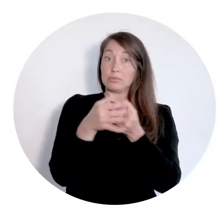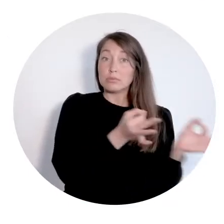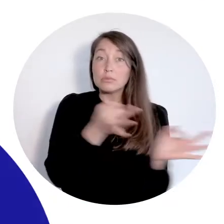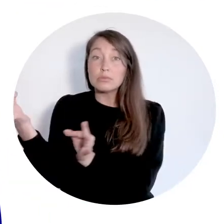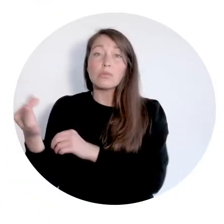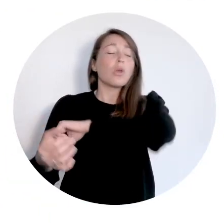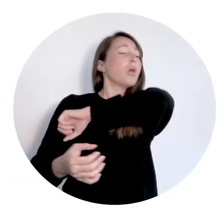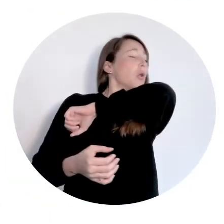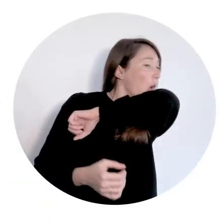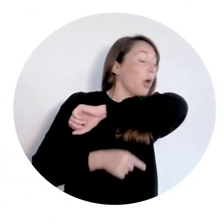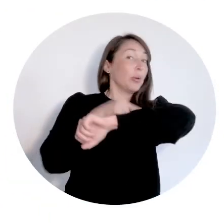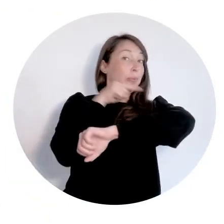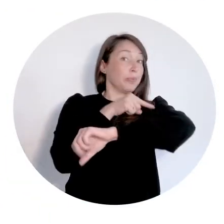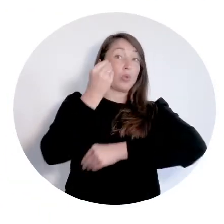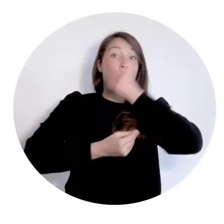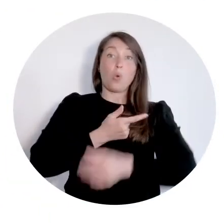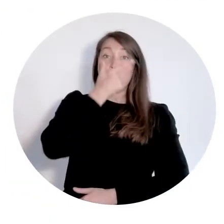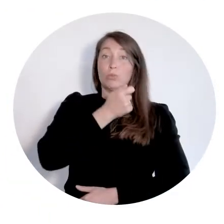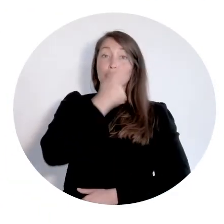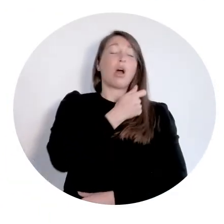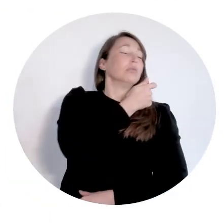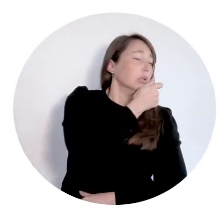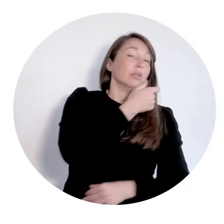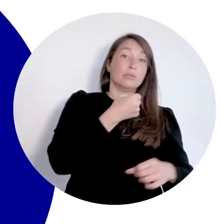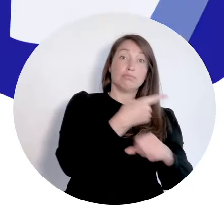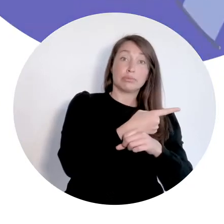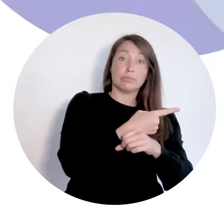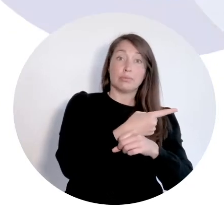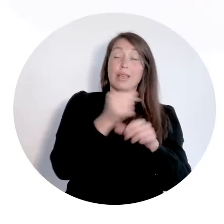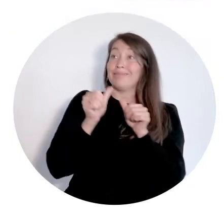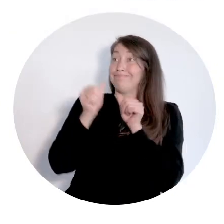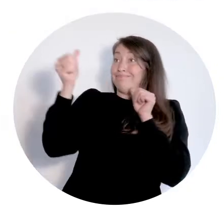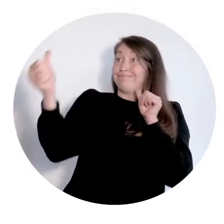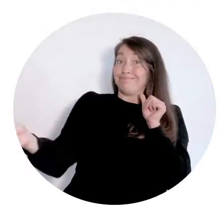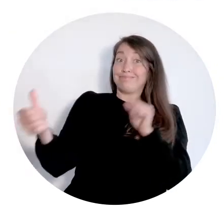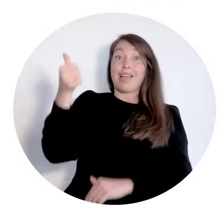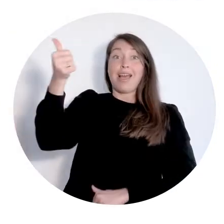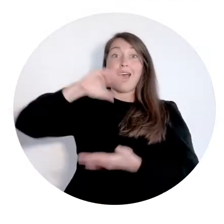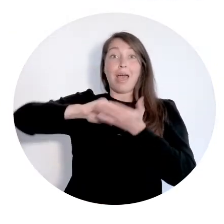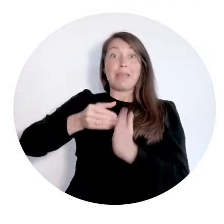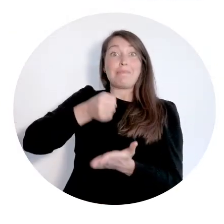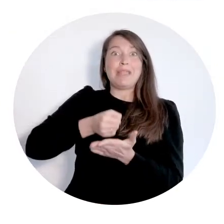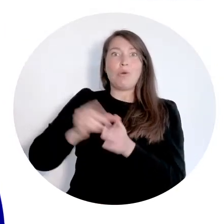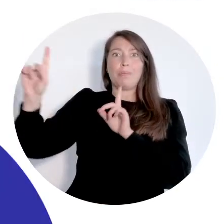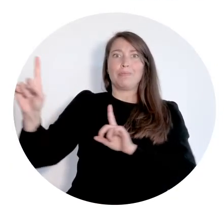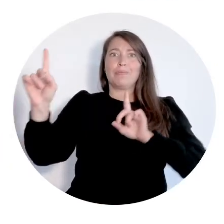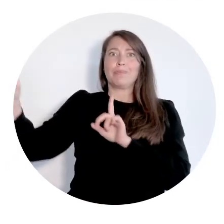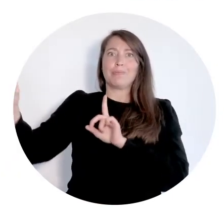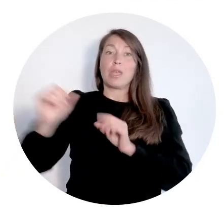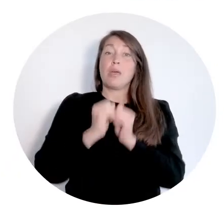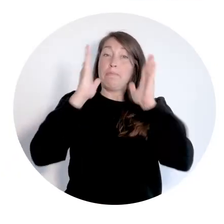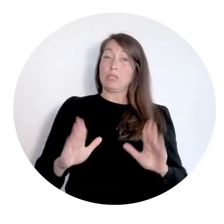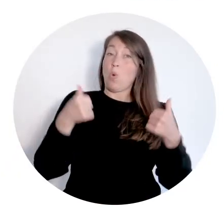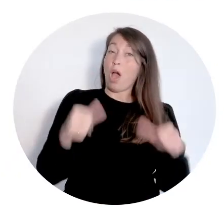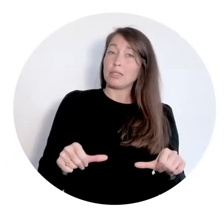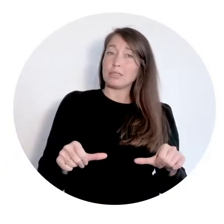très souvent, en toussant dans notre coude ou dans un mouchoir jetable, en respectant une distance d'au moins un mètre avec les autres, en restant confinés